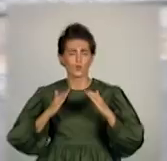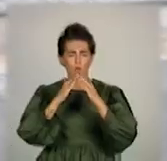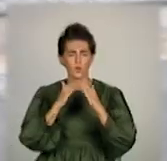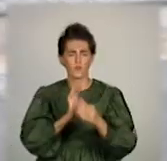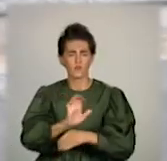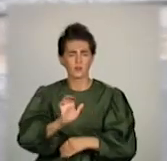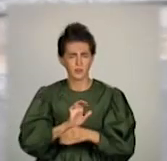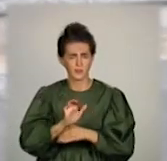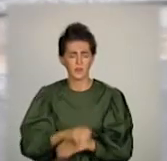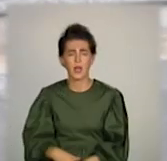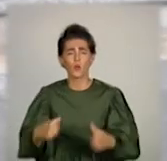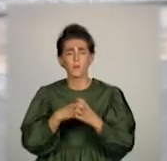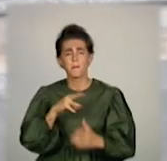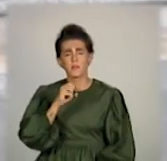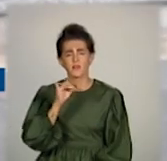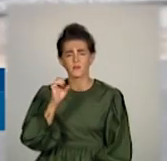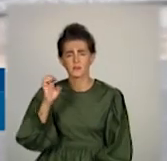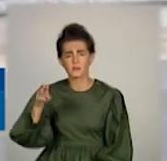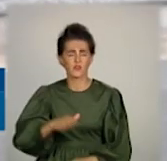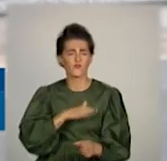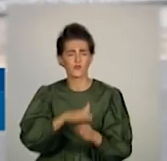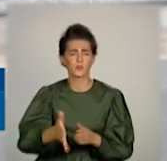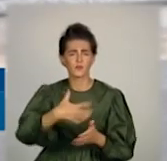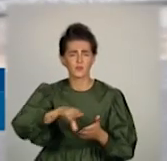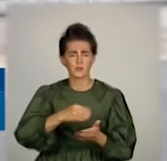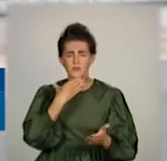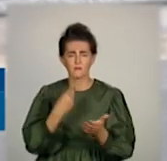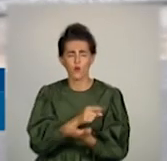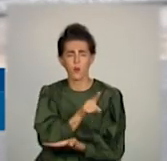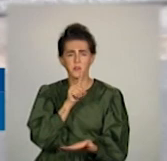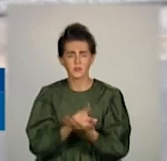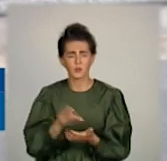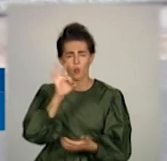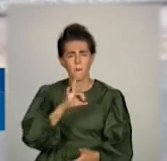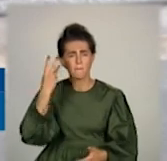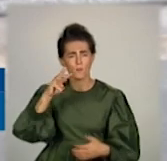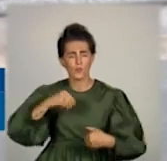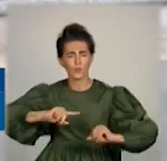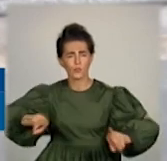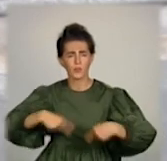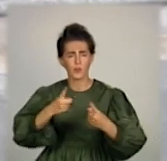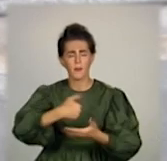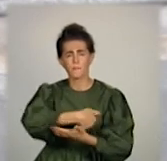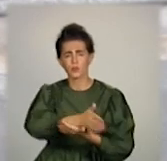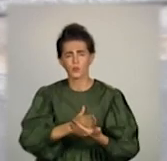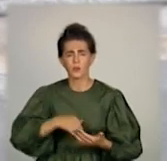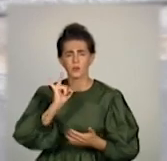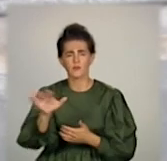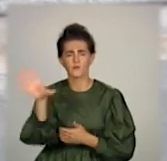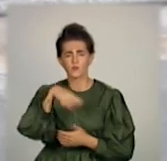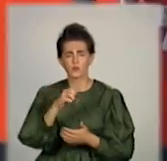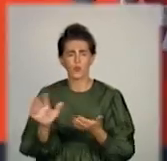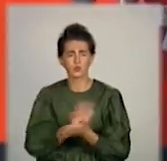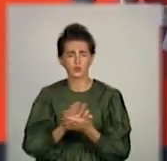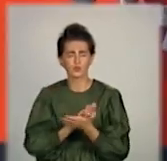Група Метінвест виповняє всі взяті на себе об'язательства по модернізації промисленого оборудування і полігазоочисних